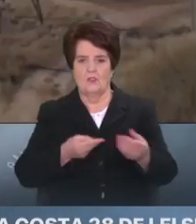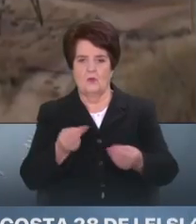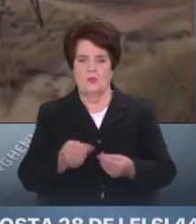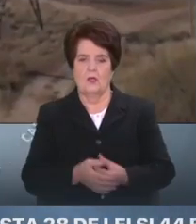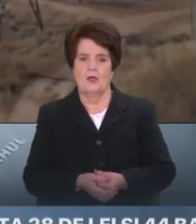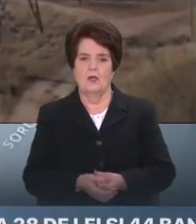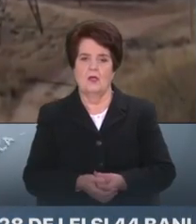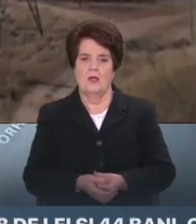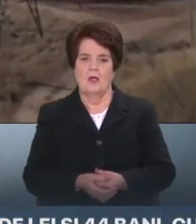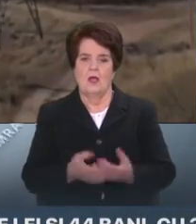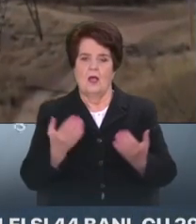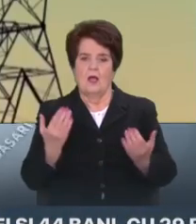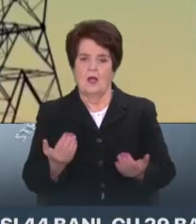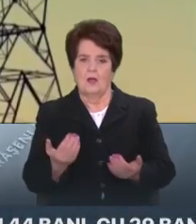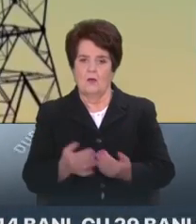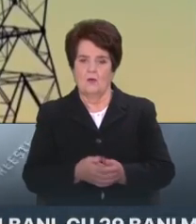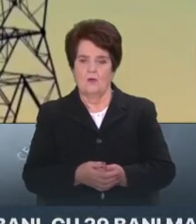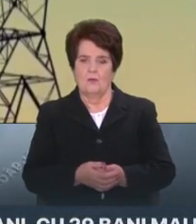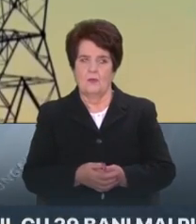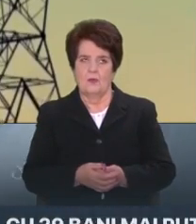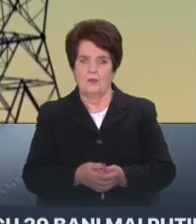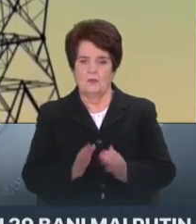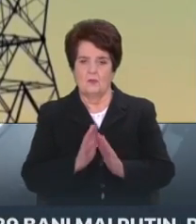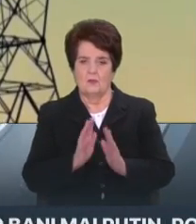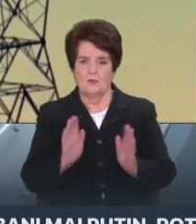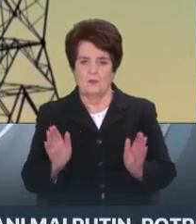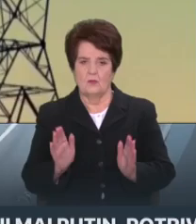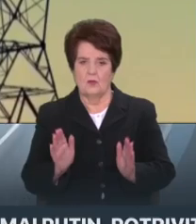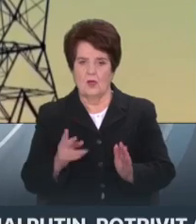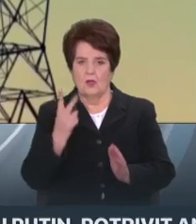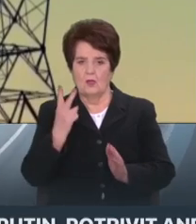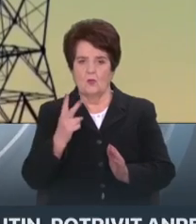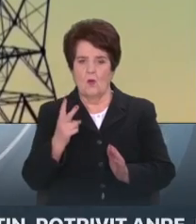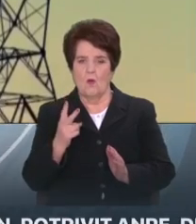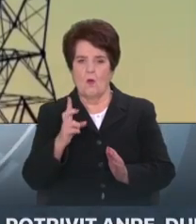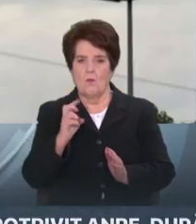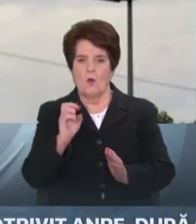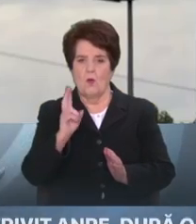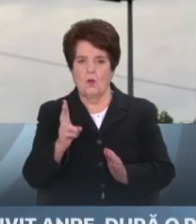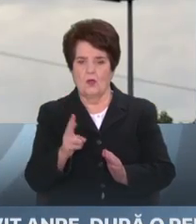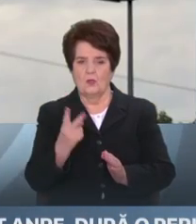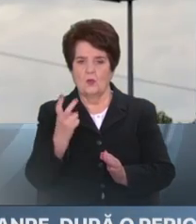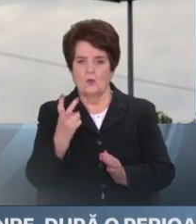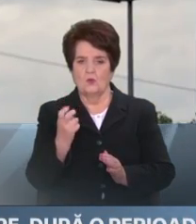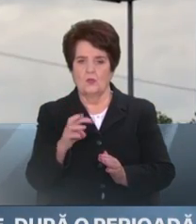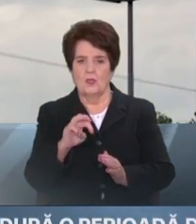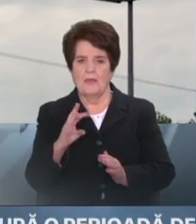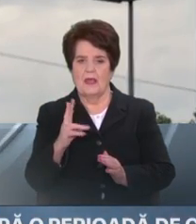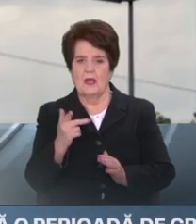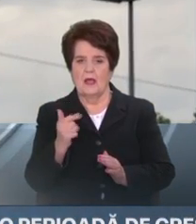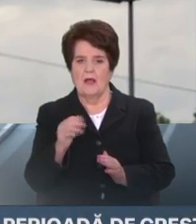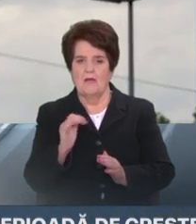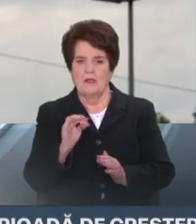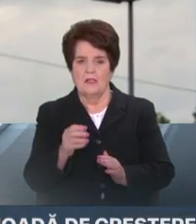La moment, centrala termoanelor nească funcționează doar două blocuri energetice, câte 200 de megawati. Din aceasta, o